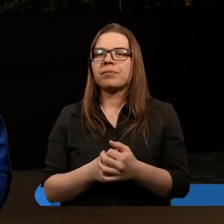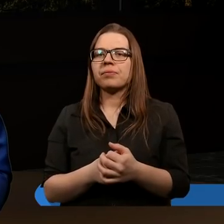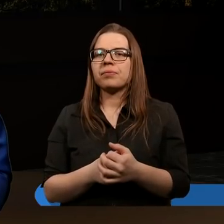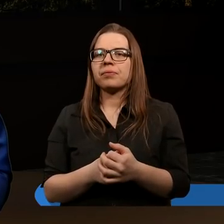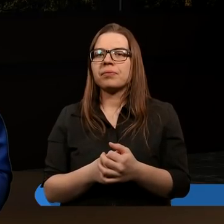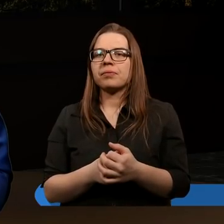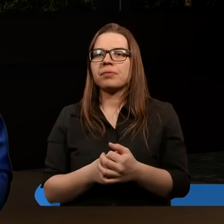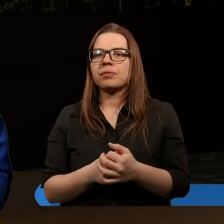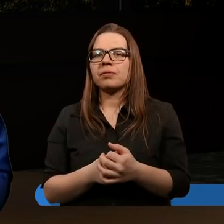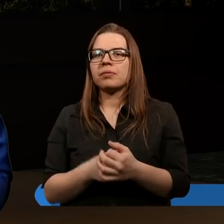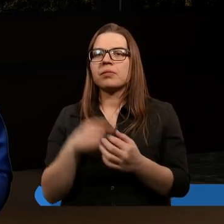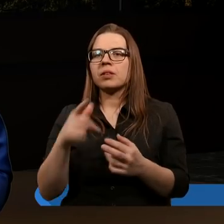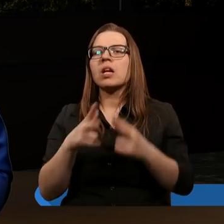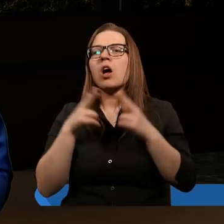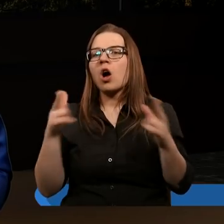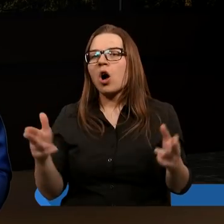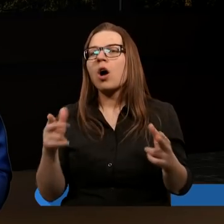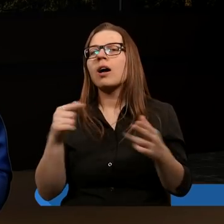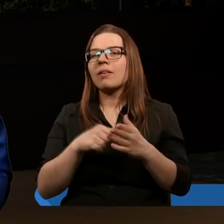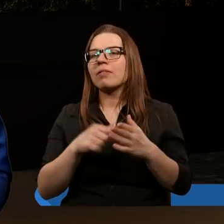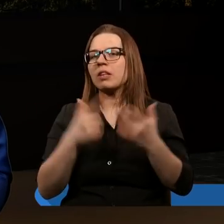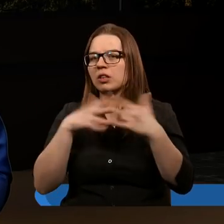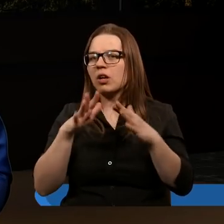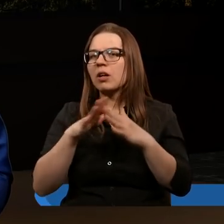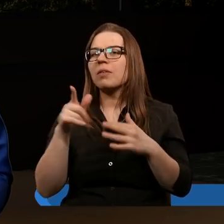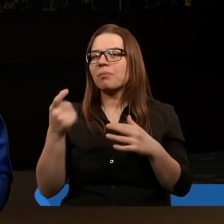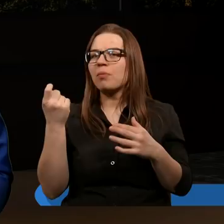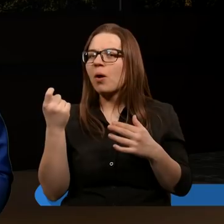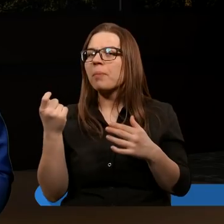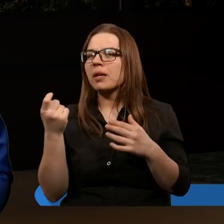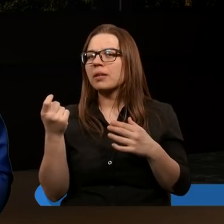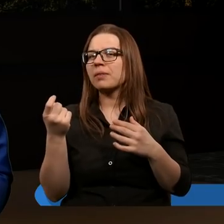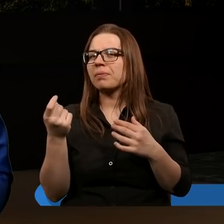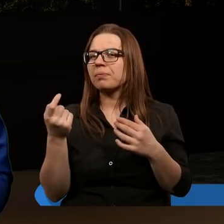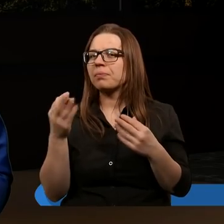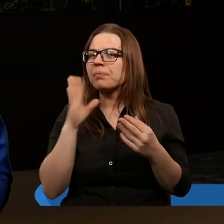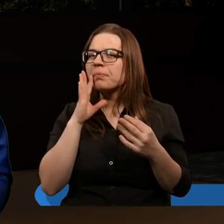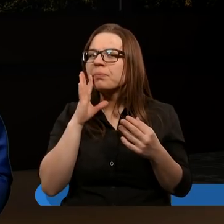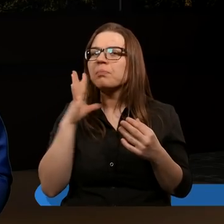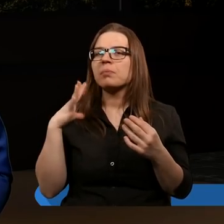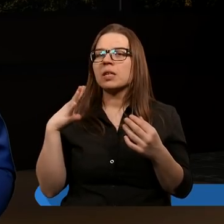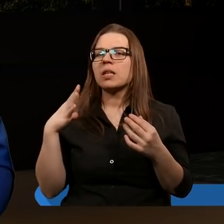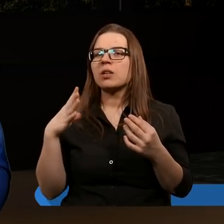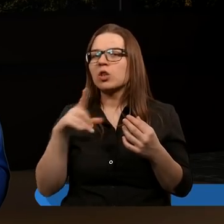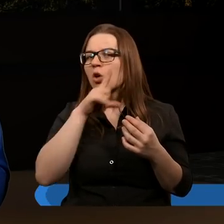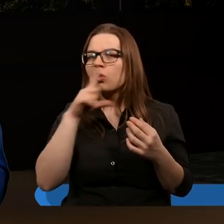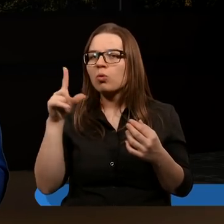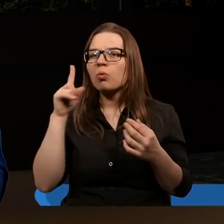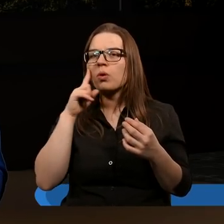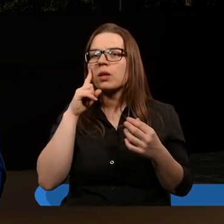Oczywiście ten okres był bardzo trudny dla Kościoła i w tym momencie było tak, że ludzie